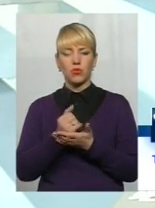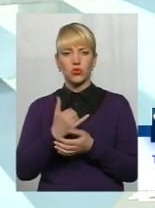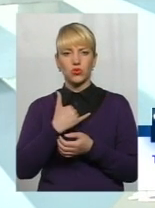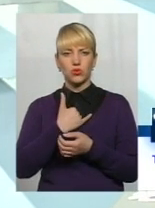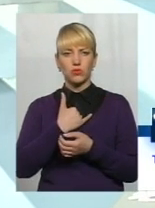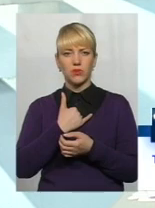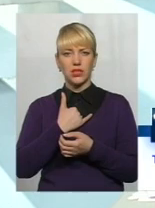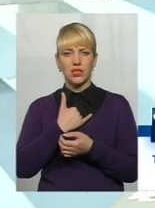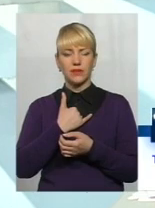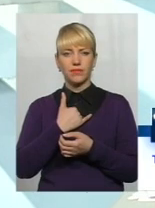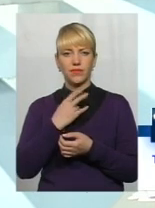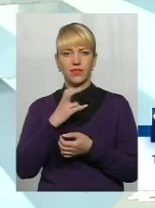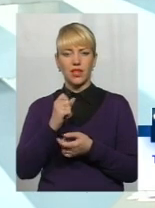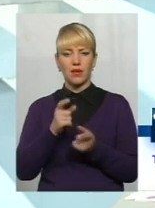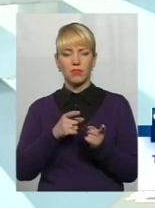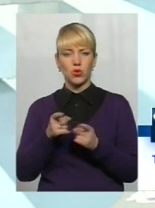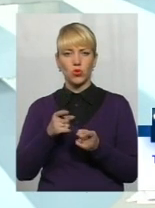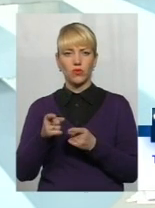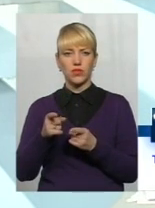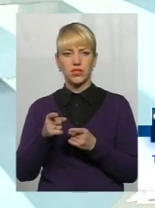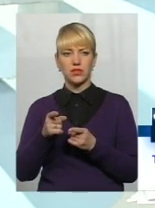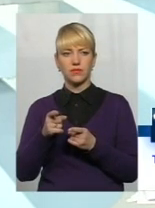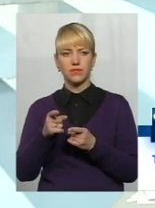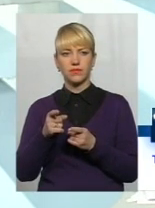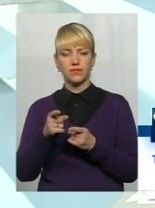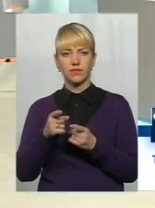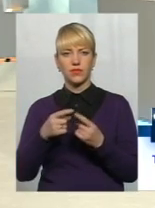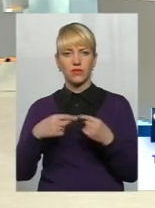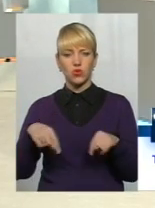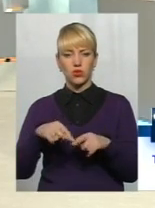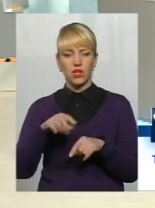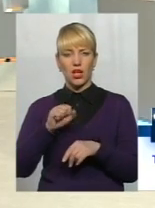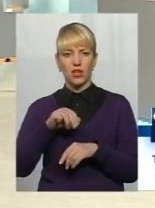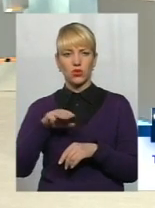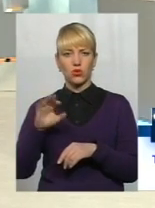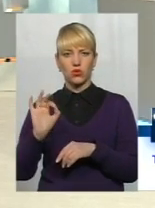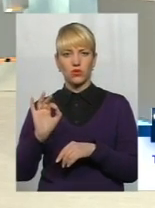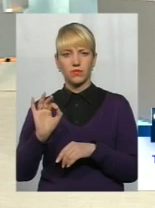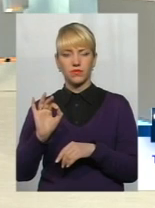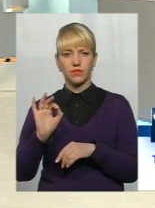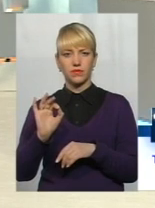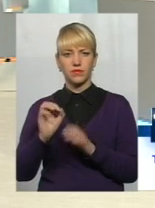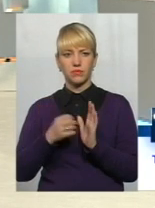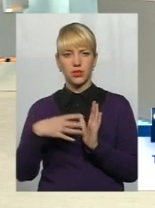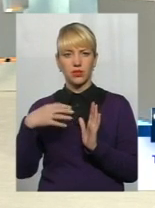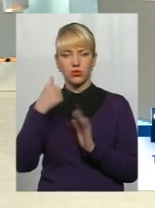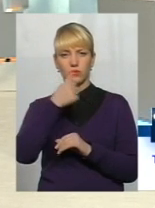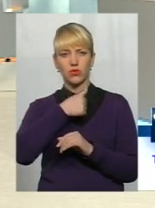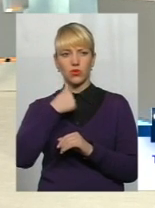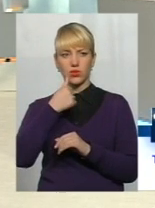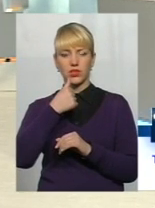мене на підготовці зону антитерористичної операції у 2015 році.